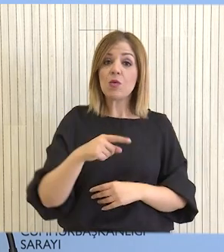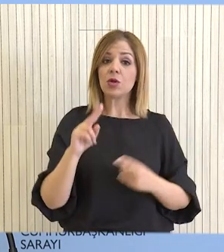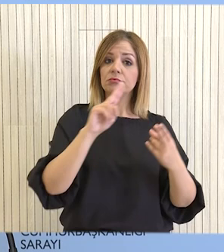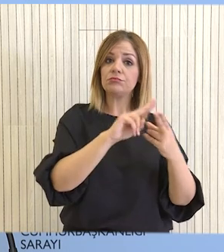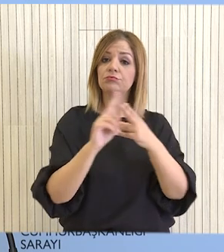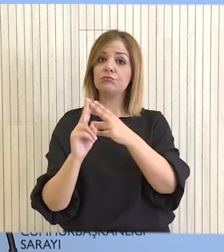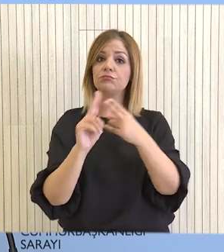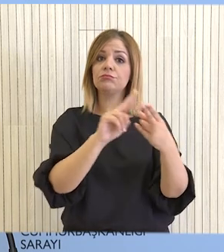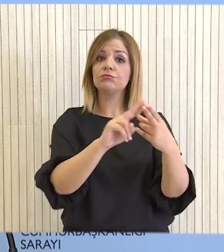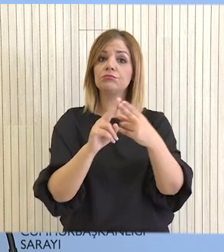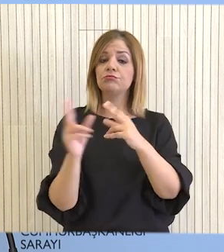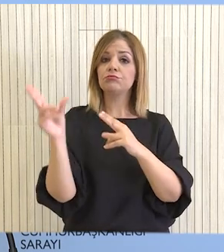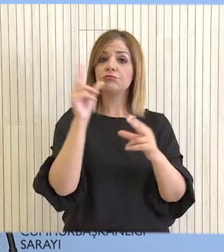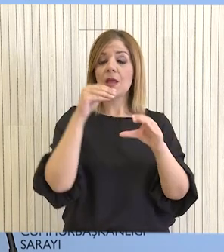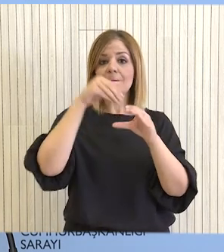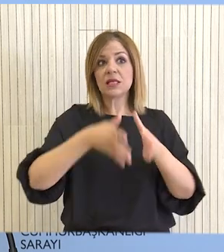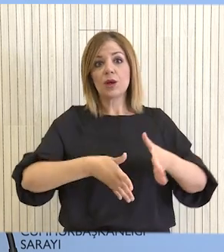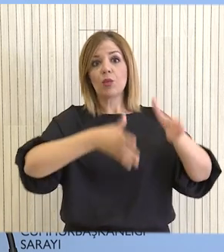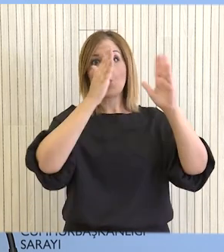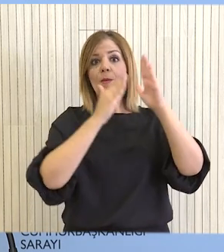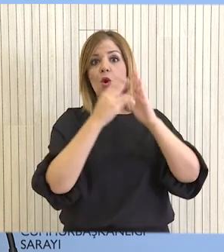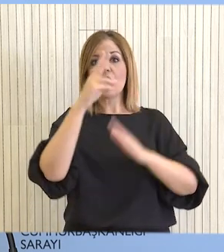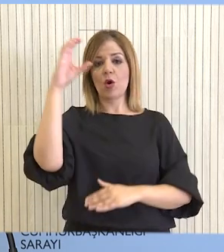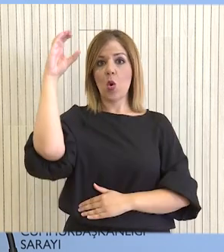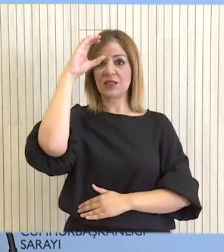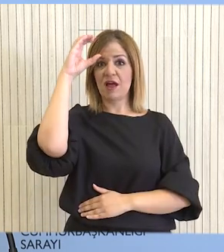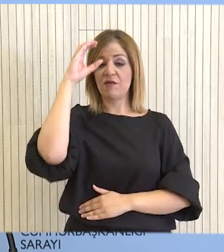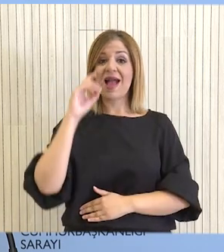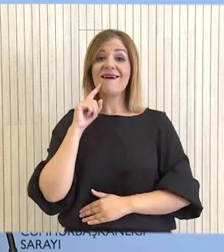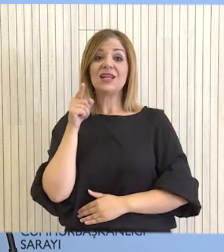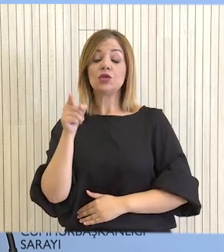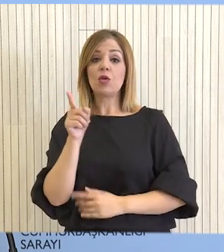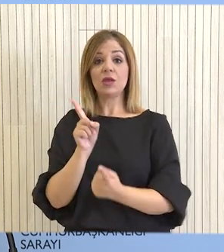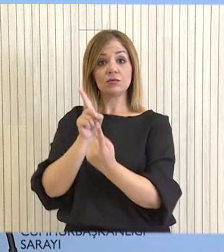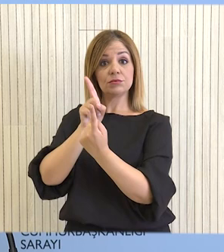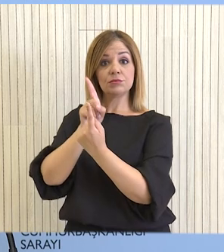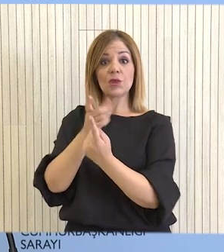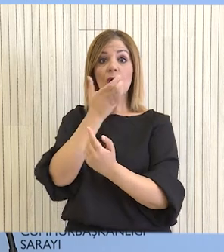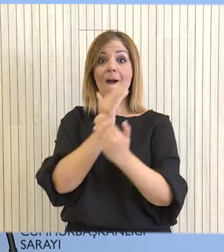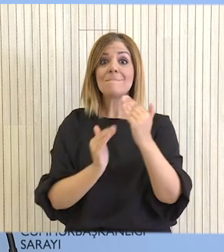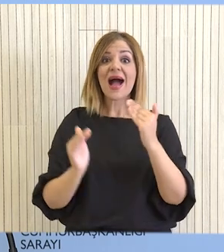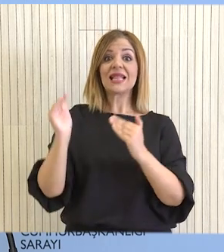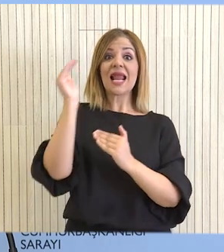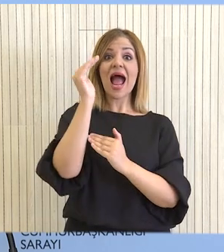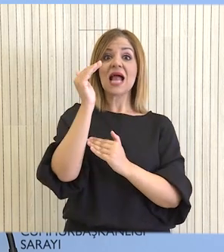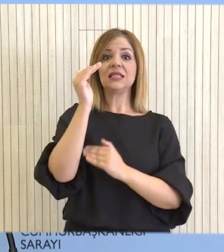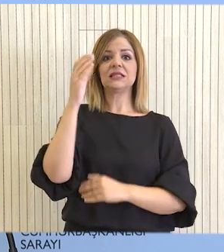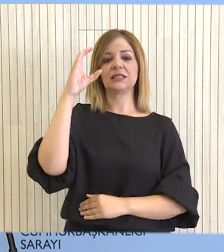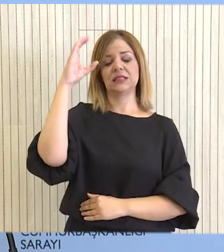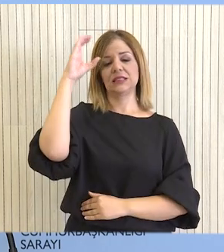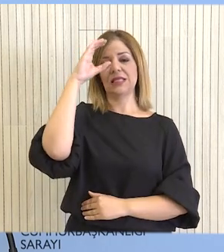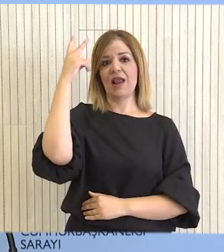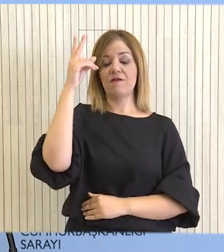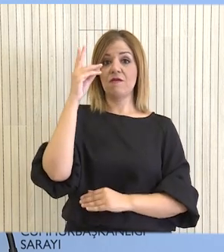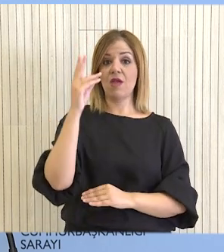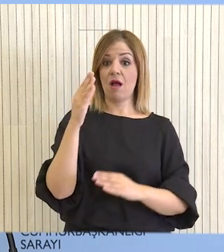συναντήσεις με τους ομολόγους τους, το Μέγαρο Σερβίας, ενώ ο πρόεδρος της Δημοκρατίας θα έχει συνάντηση με τον Πατριάρχη Σερβίας Πορφύριο. Μετά